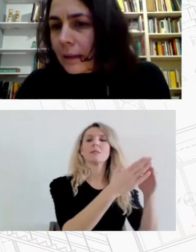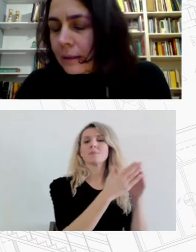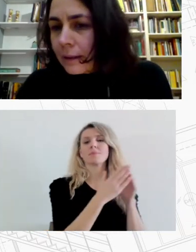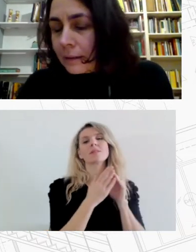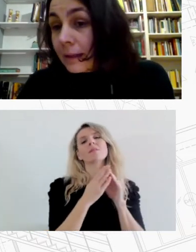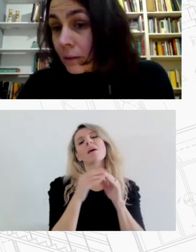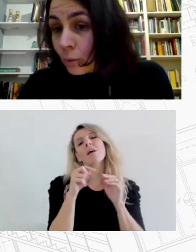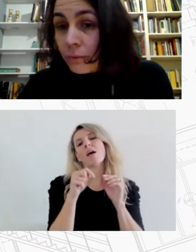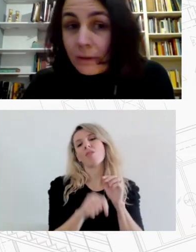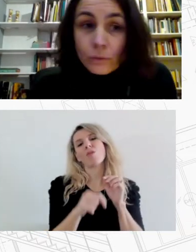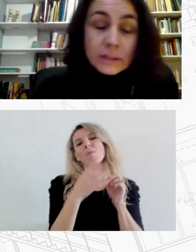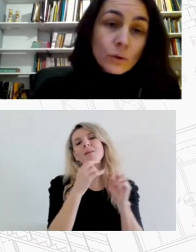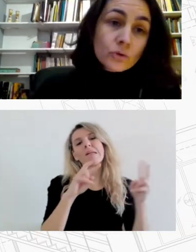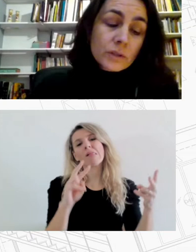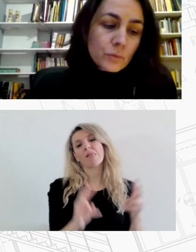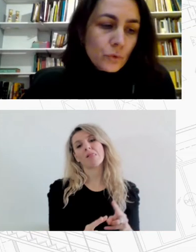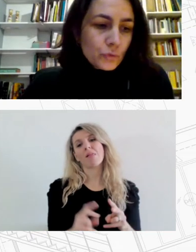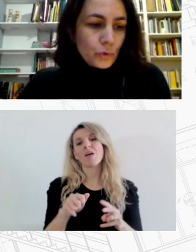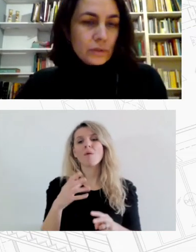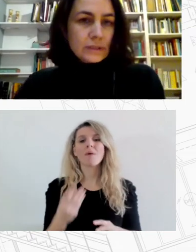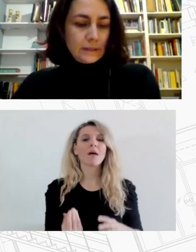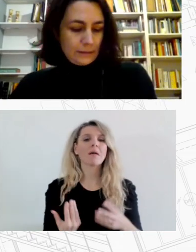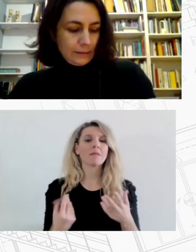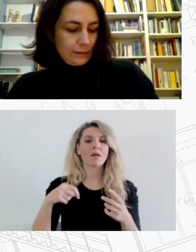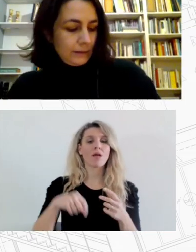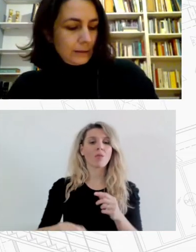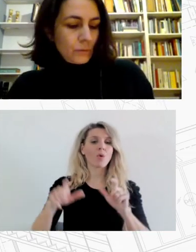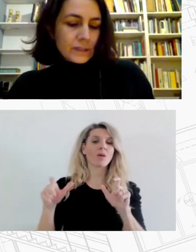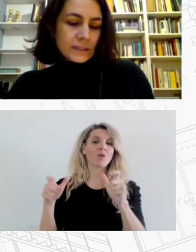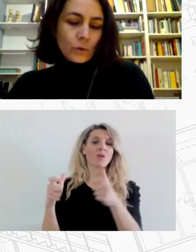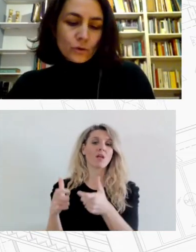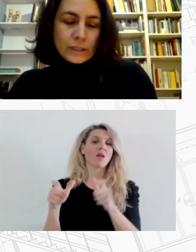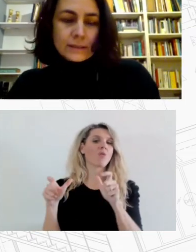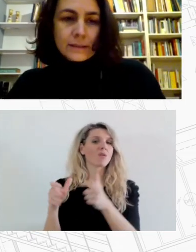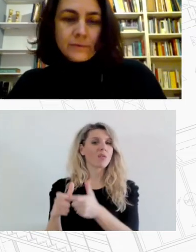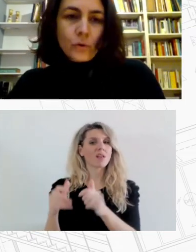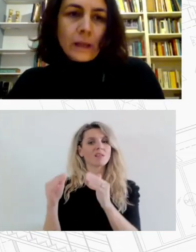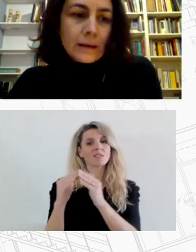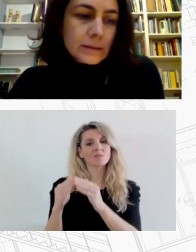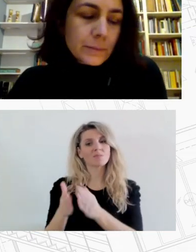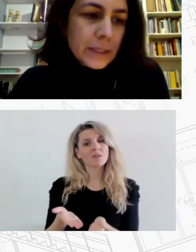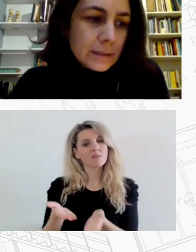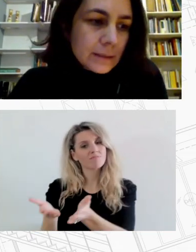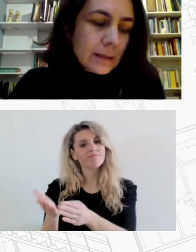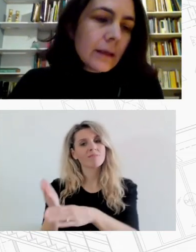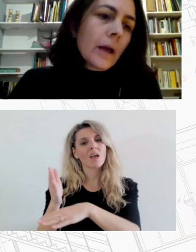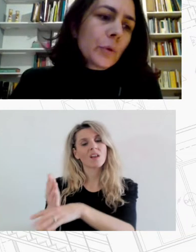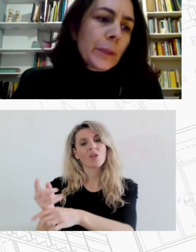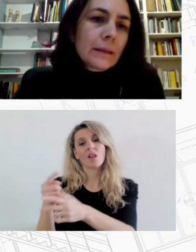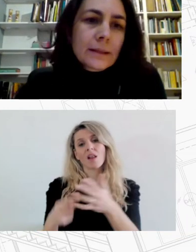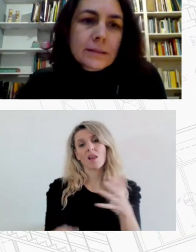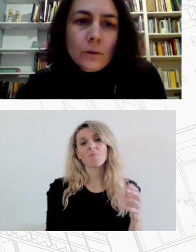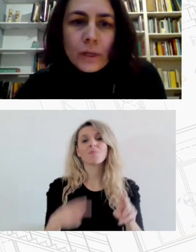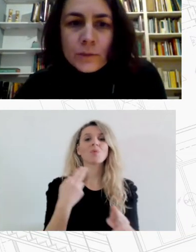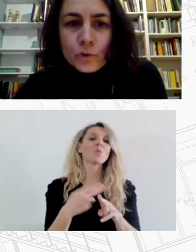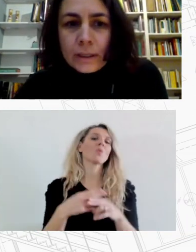οικογένεια είναι και εξεκολουθεί να είναι ο βασικός θεσμός Βασικός φορέας υπήρξε από το